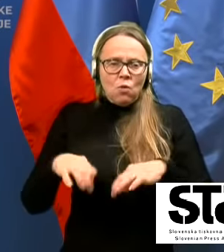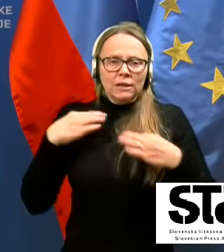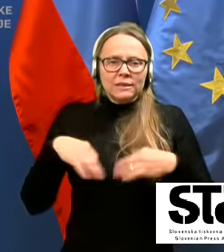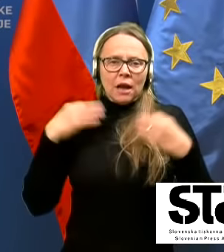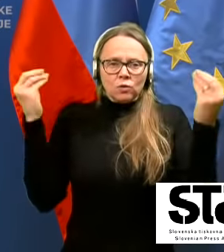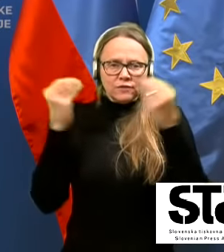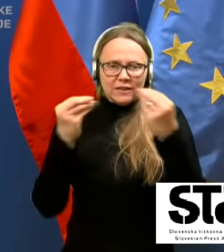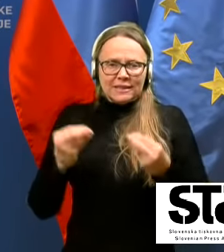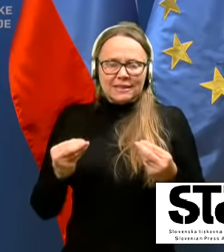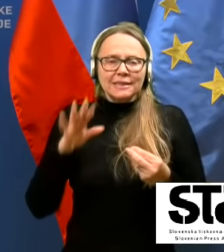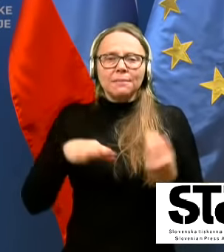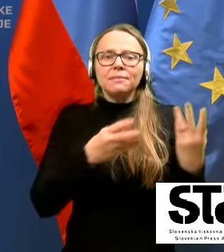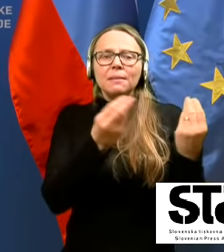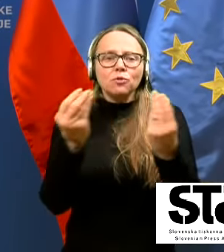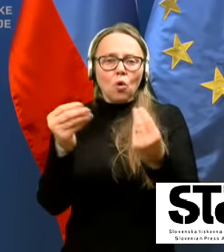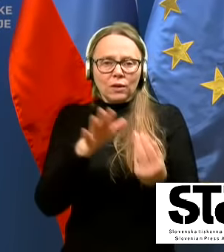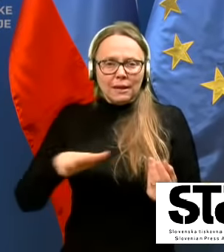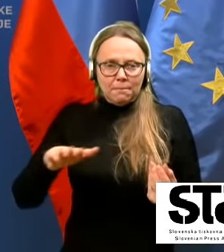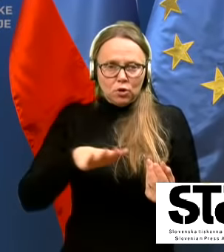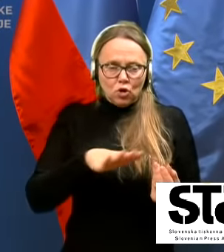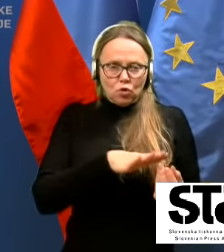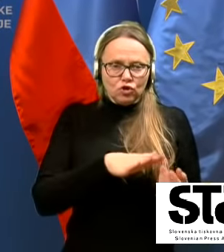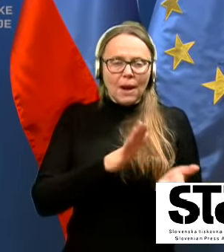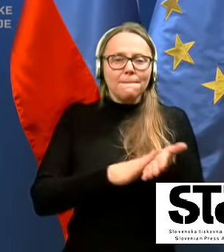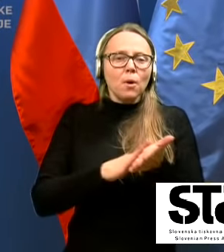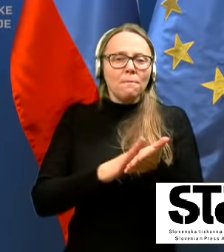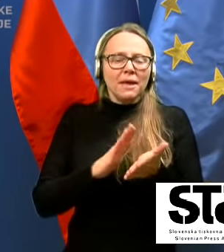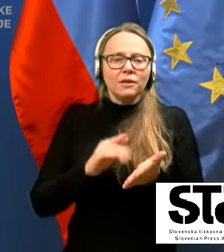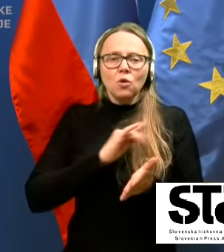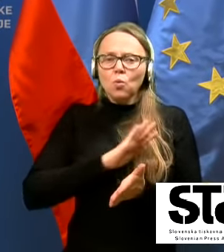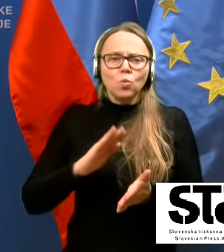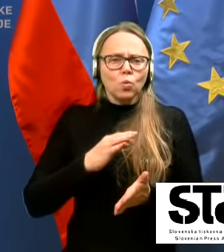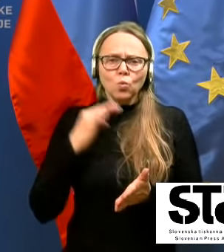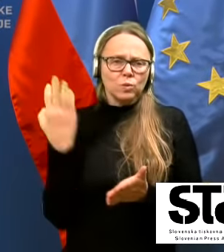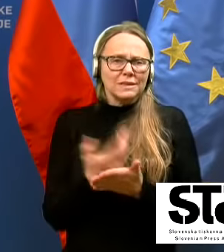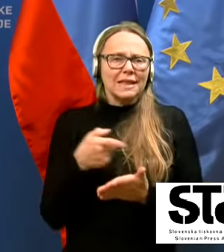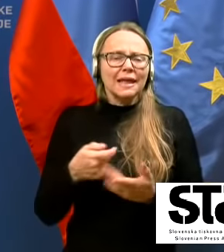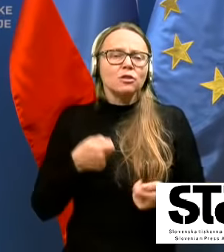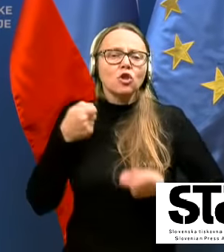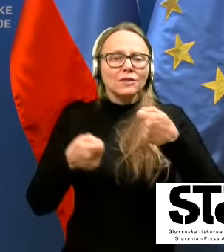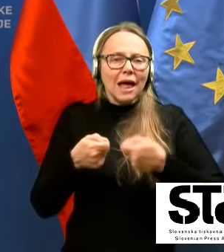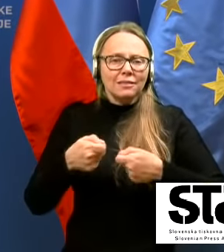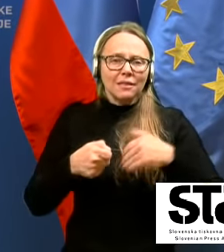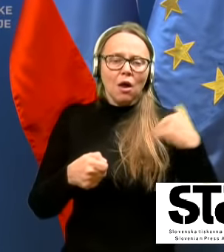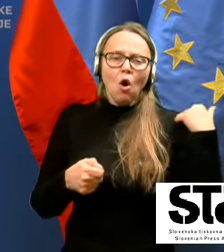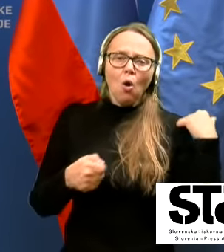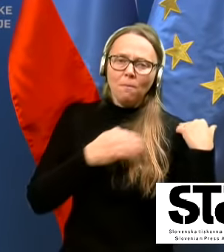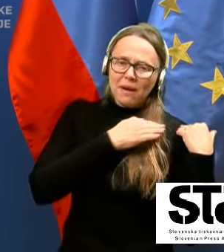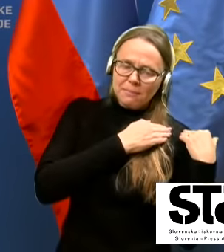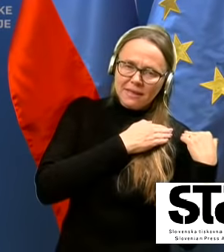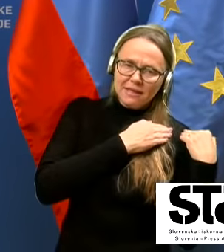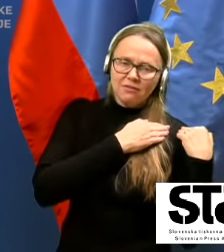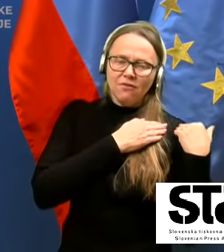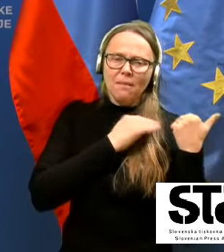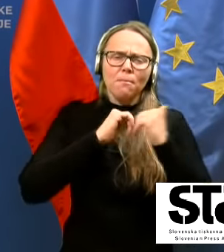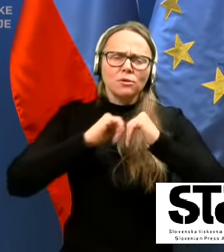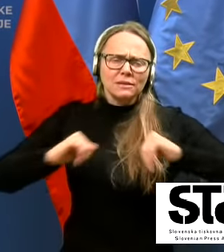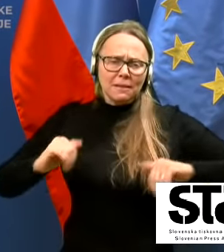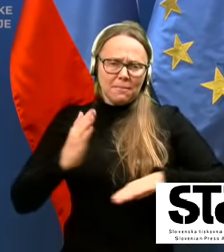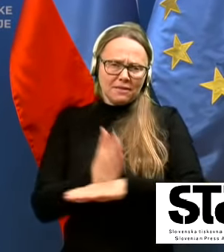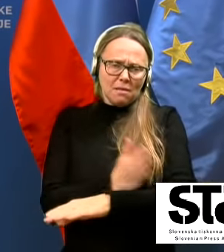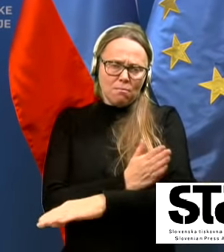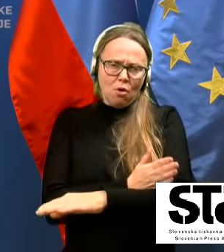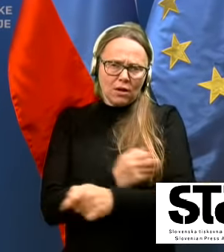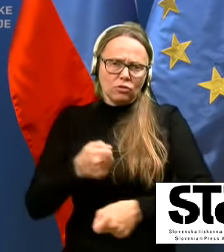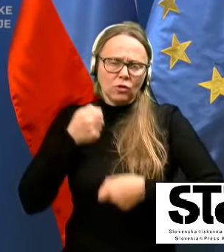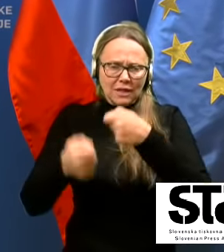na mnogih področjih pomenjajo vse te dodatne obremenitve v resnici izredne napore na eni strani, na